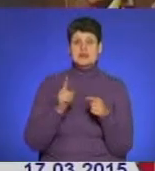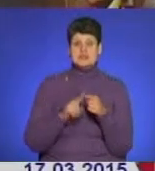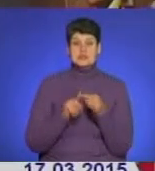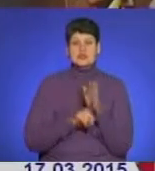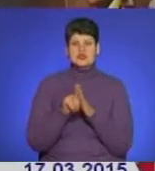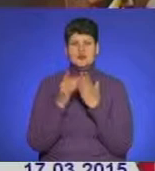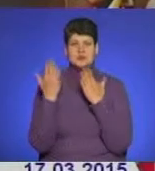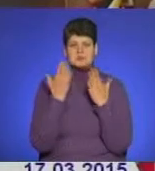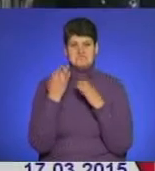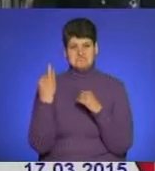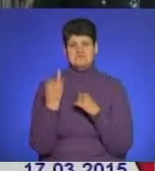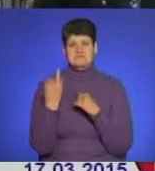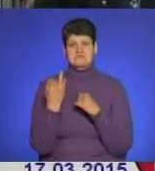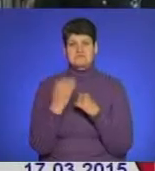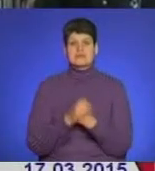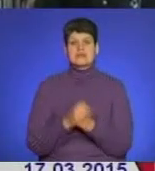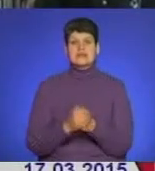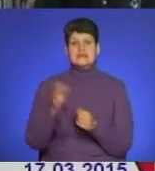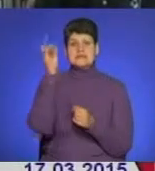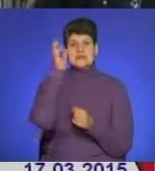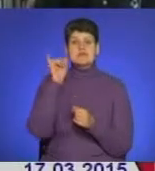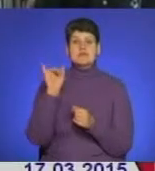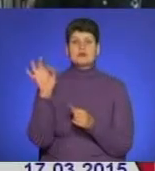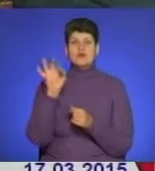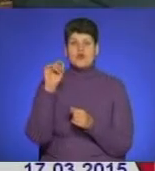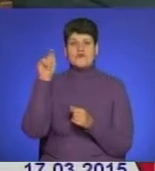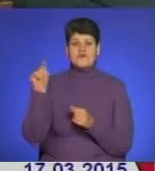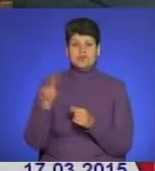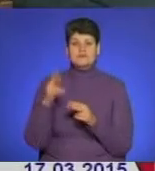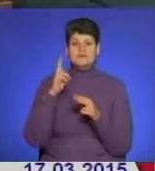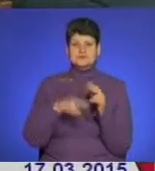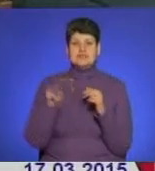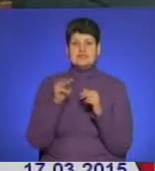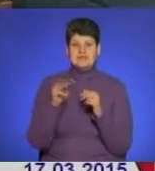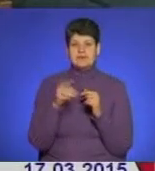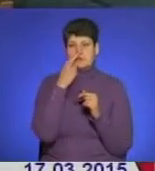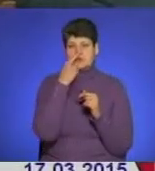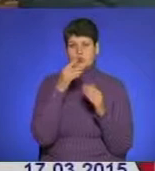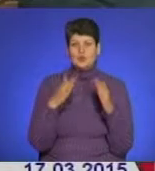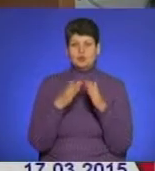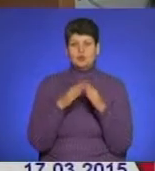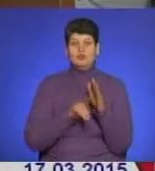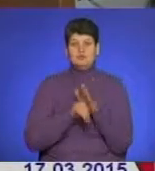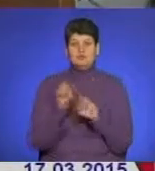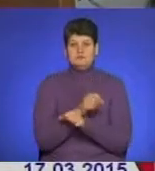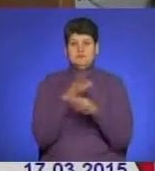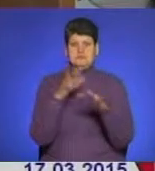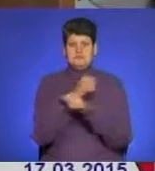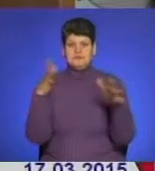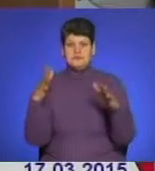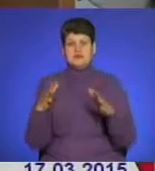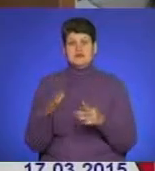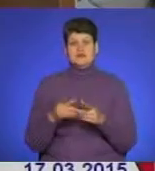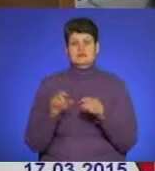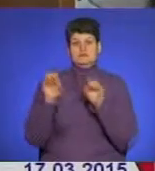читати, думаю, ось цікаво. Згадав і про війну. Наприкінці травня, коли неподалік дому почали вибухати снаряди, Дмитро з сім'єю